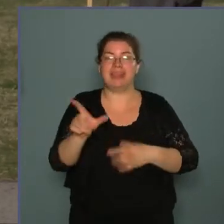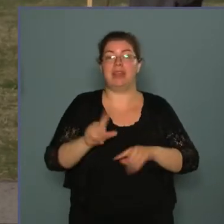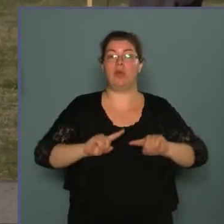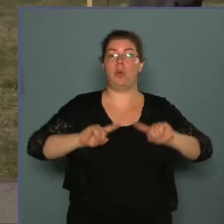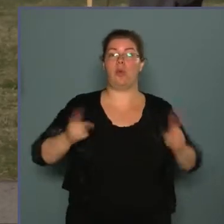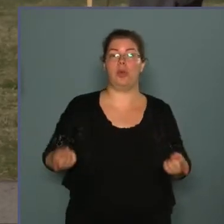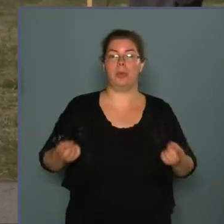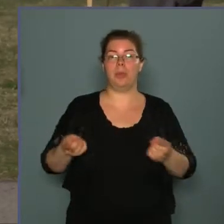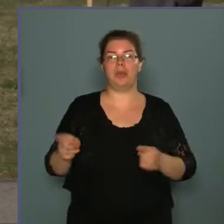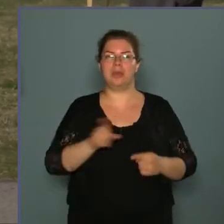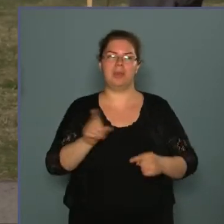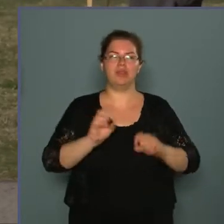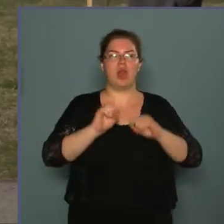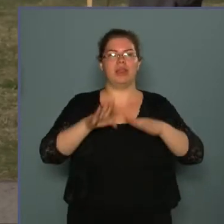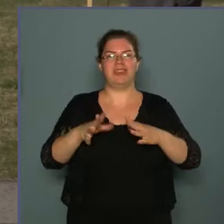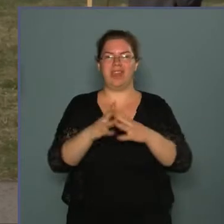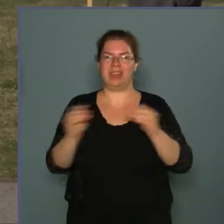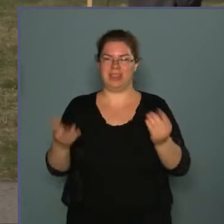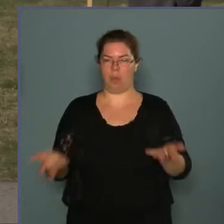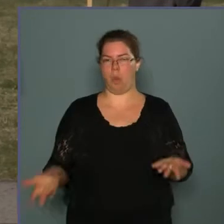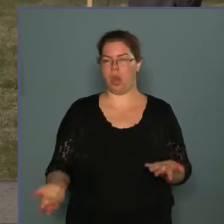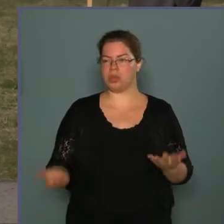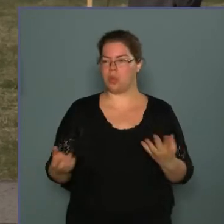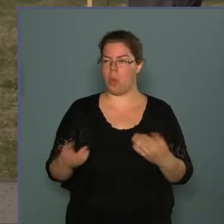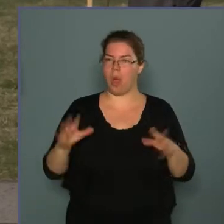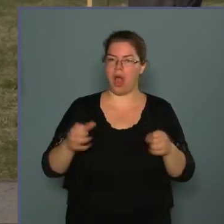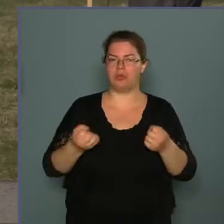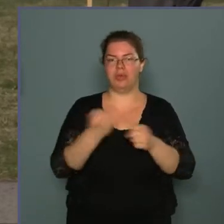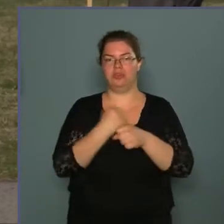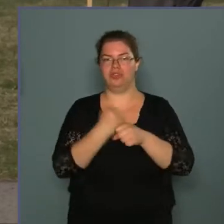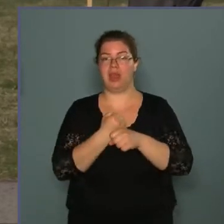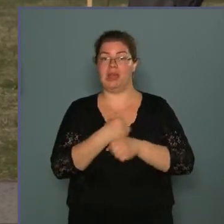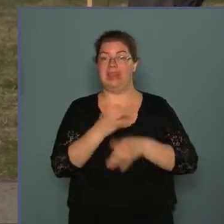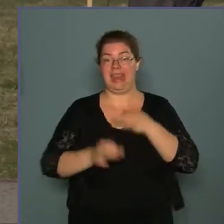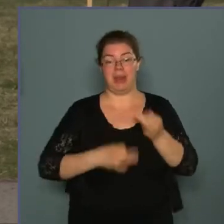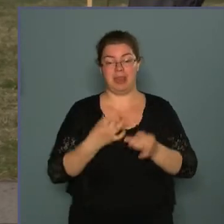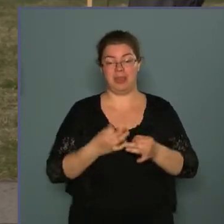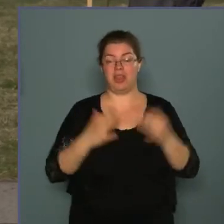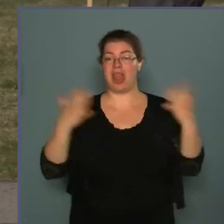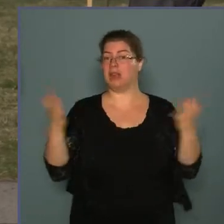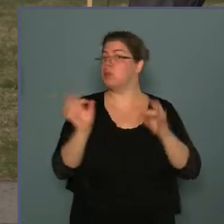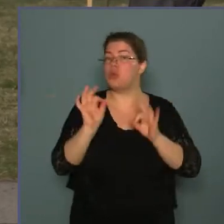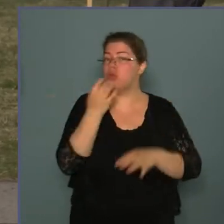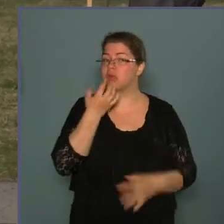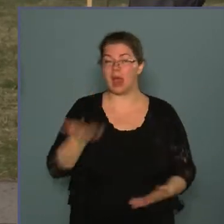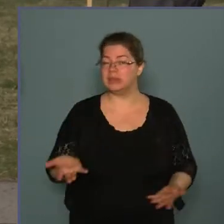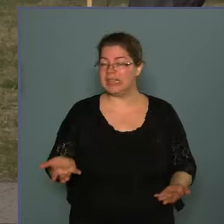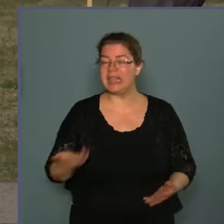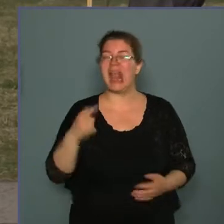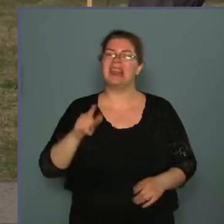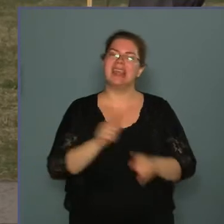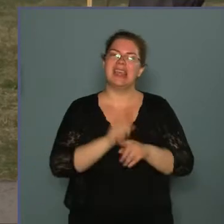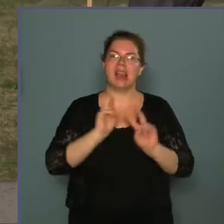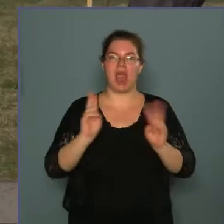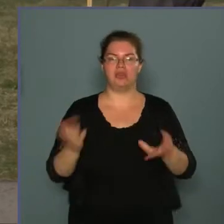különböző egymás hatását kioltó alkotást állítanak fel, természetesen a legnagyobb jószándékkal. Így